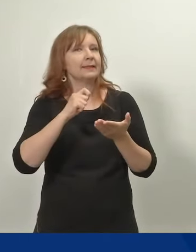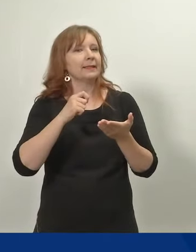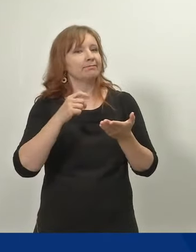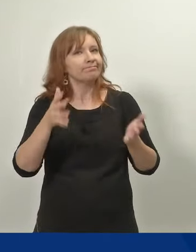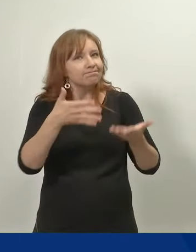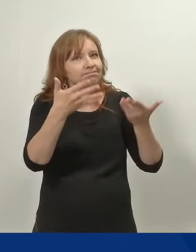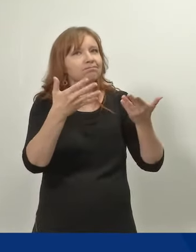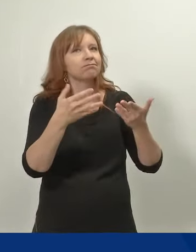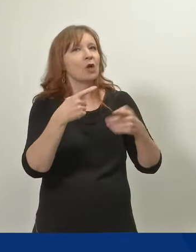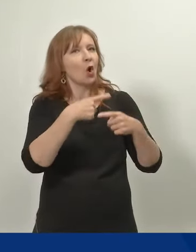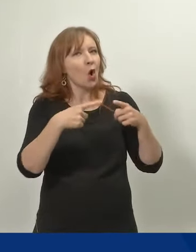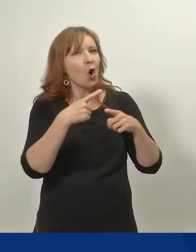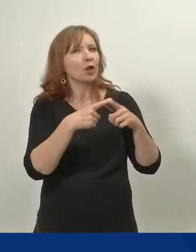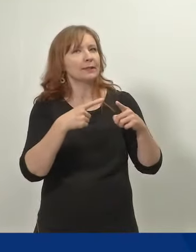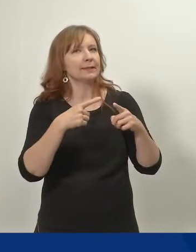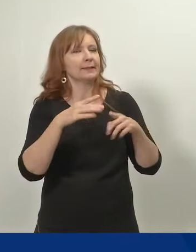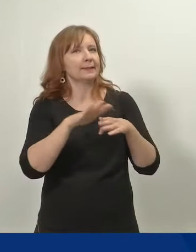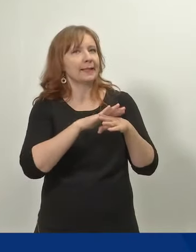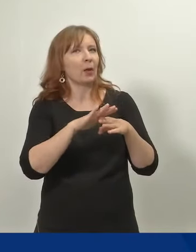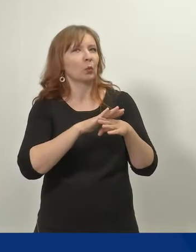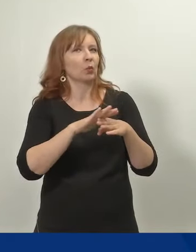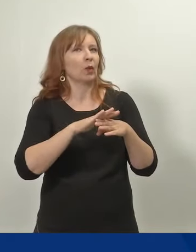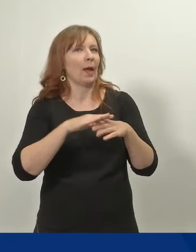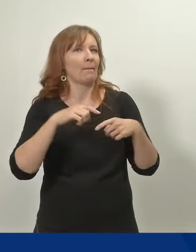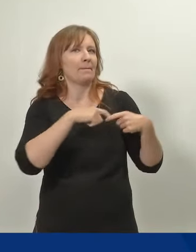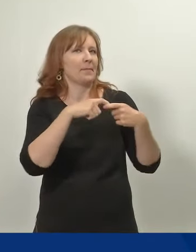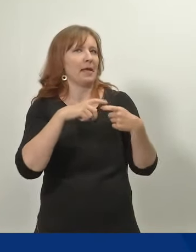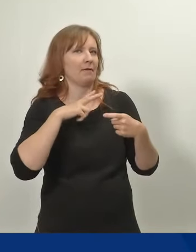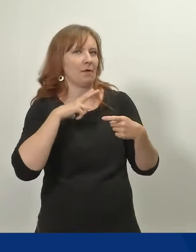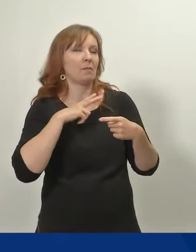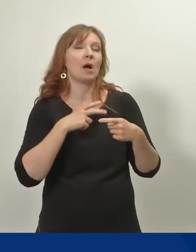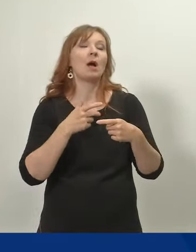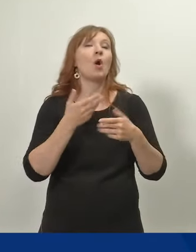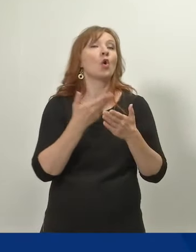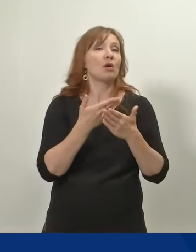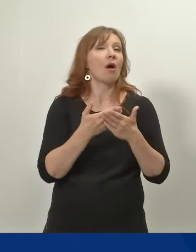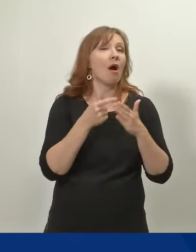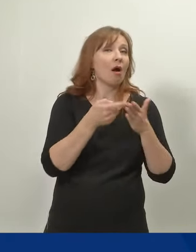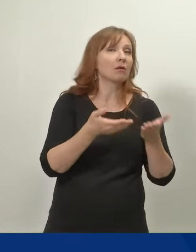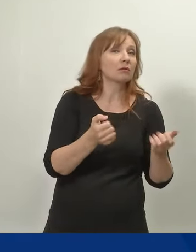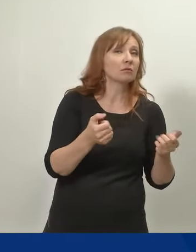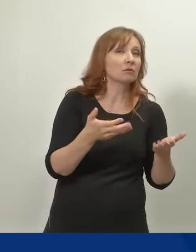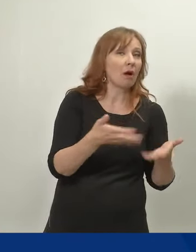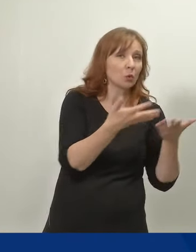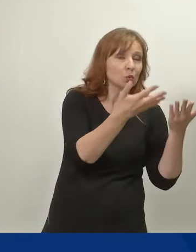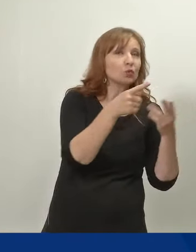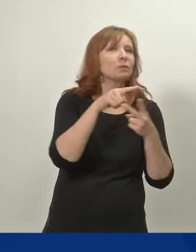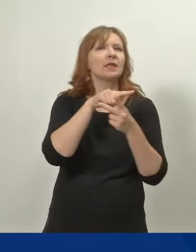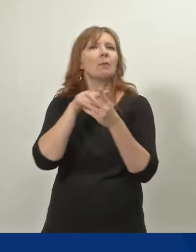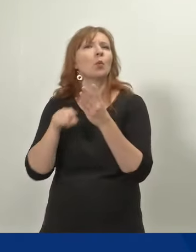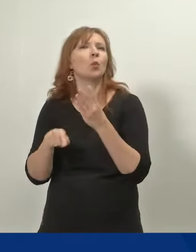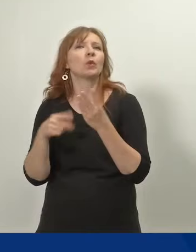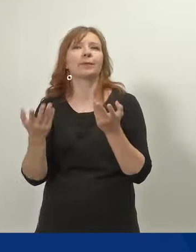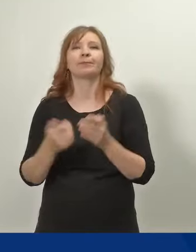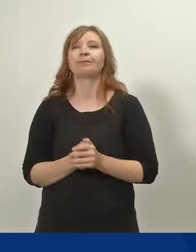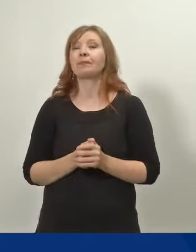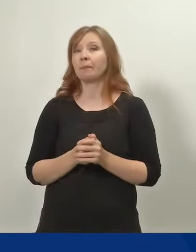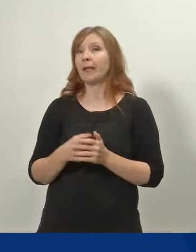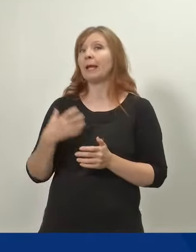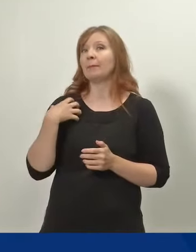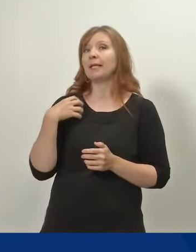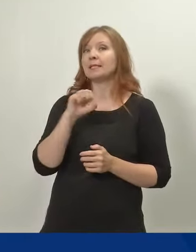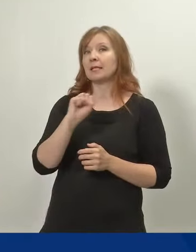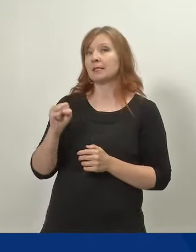yritettäisiin lisätä näiden taloudellisten kannusteiden lisäksi? Kiitos kysymyksestä. Ministeri Sarkkinen, olkaa hyvä. Kiitoksia.